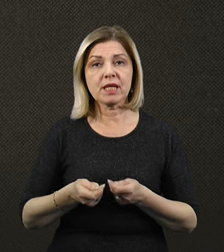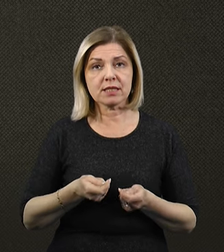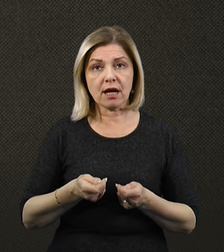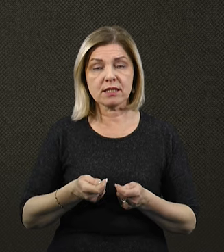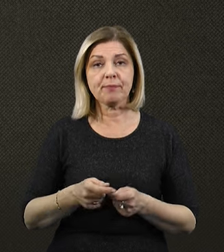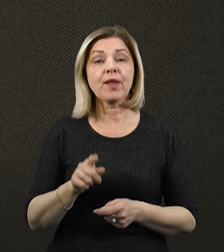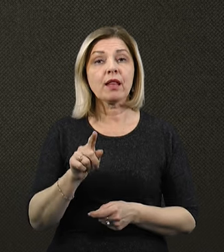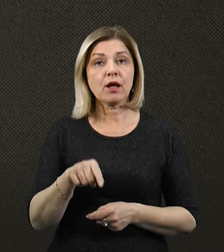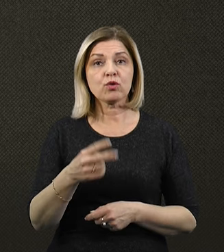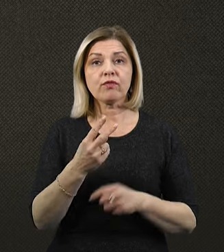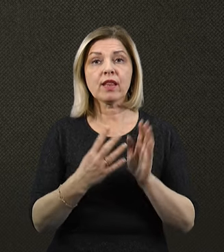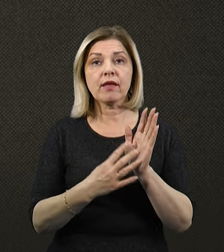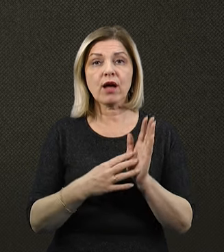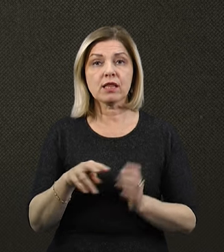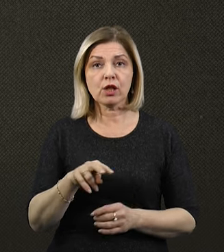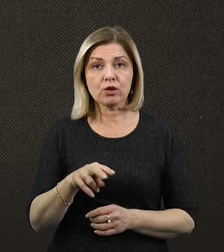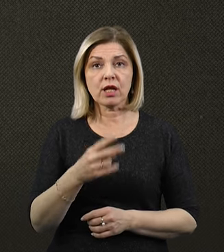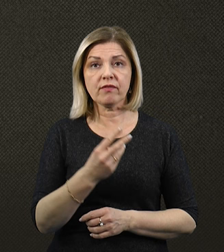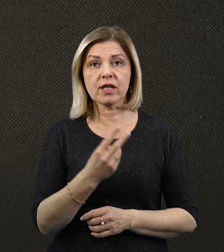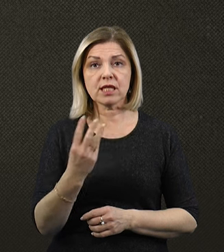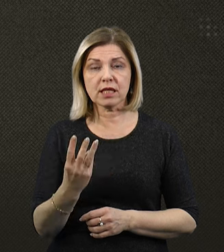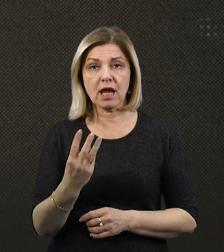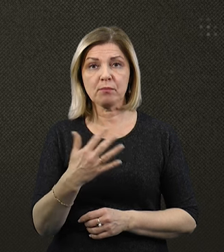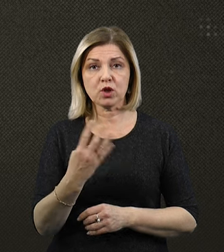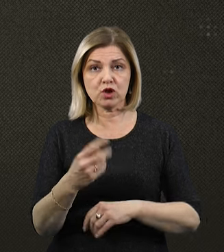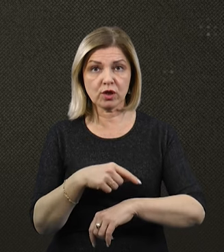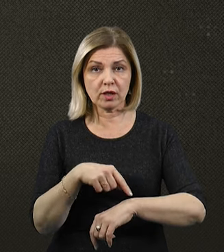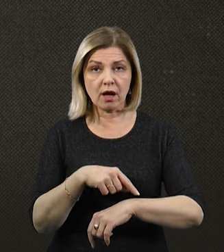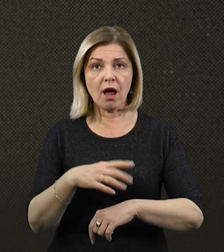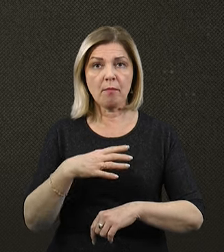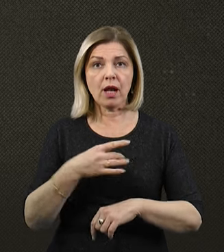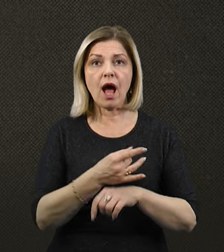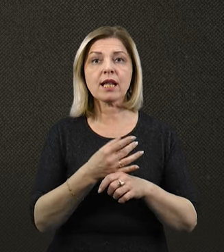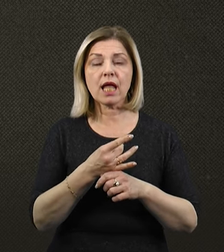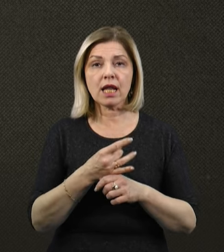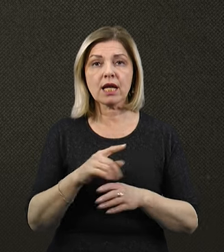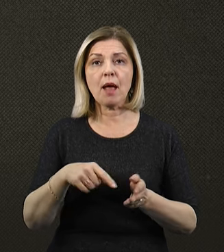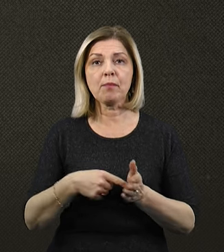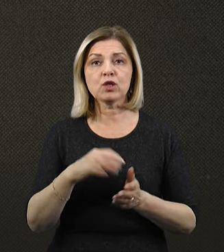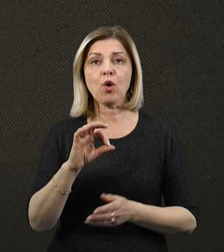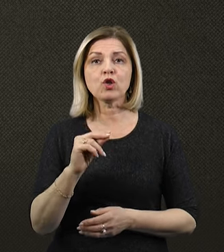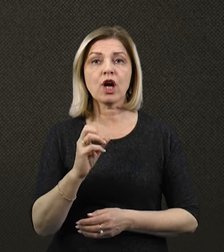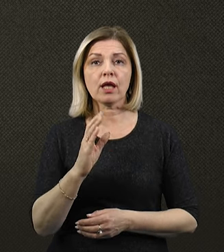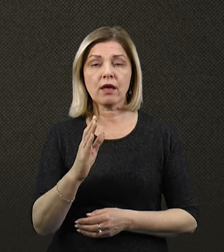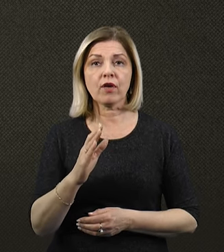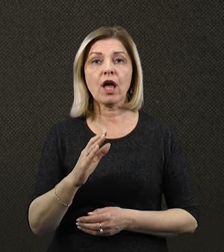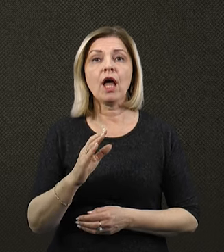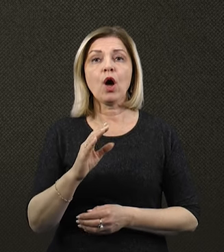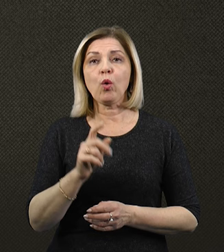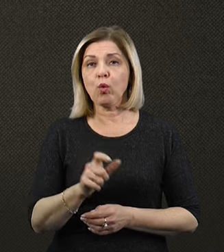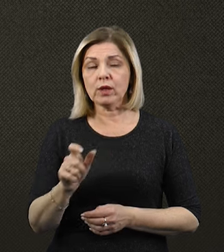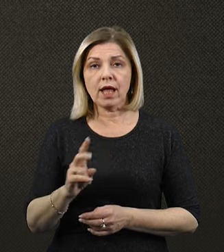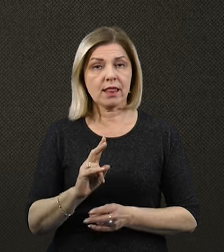листопада о 23.54 армія РФ ударила з артилерії по місту Очаків Очаківської громади. Люди не